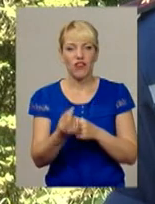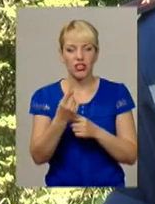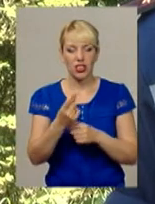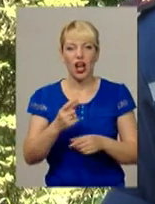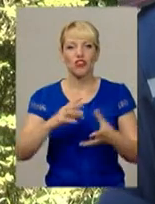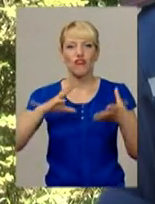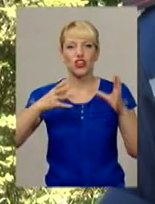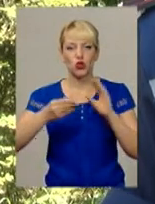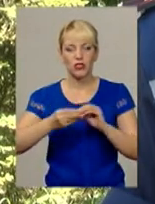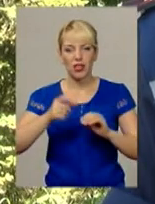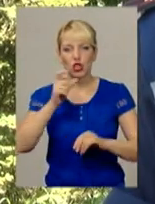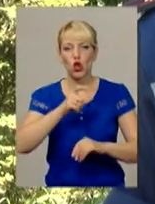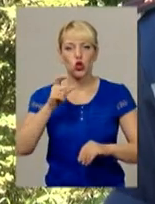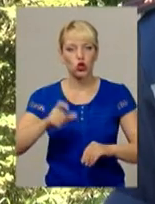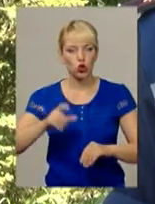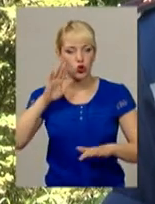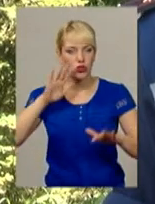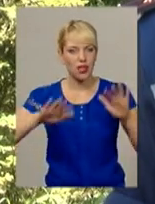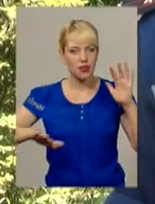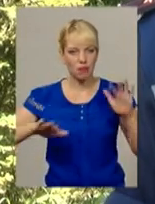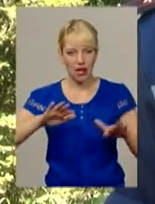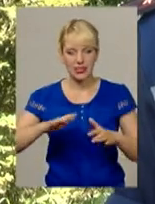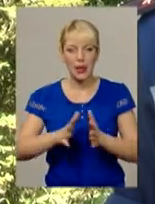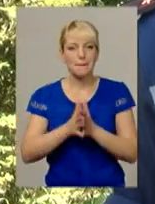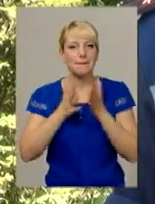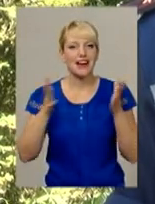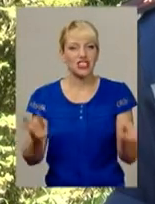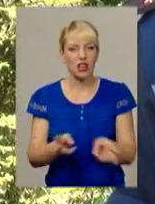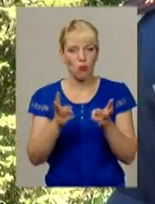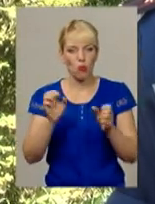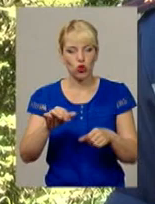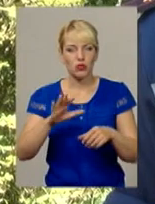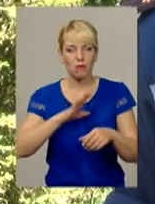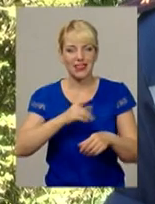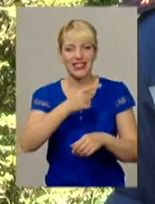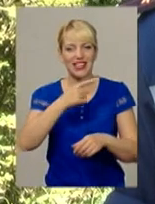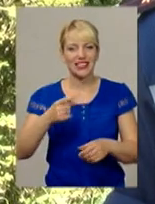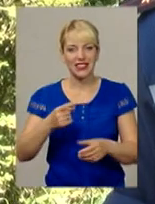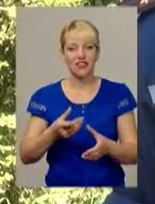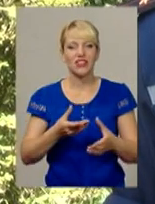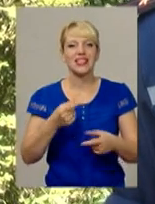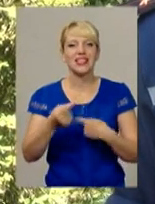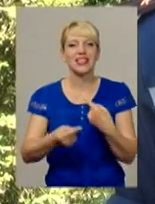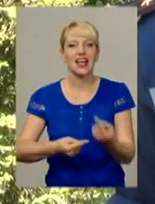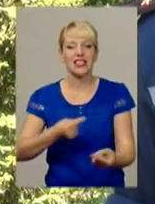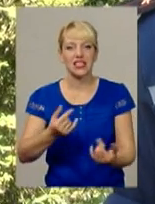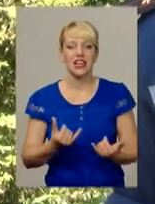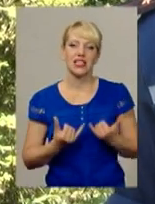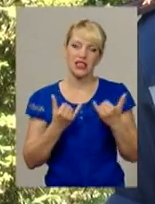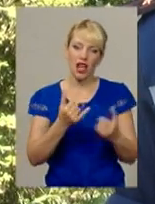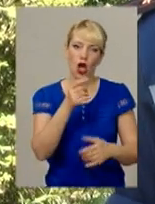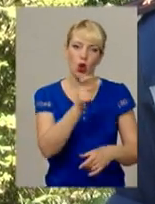неуважності. Масштабні загорання можуть мати негативні наслідки як для навколишнього середовища, так і для людей.